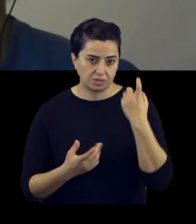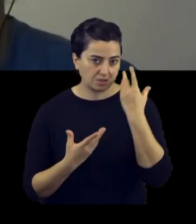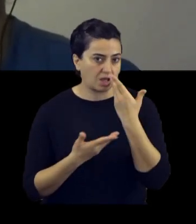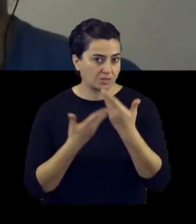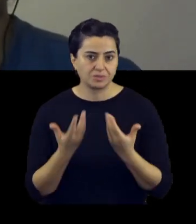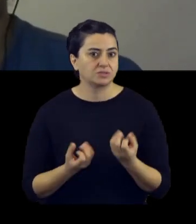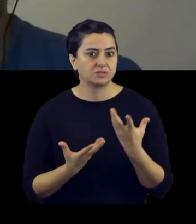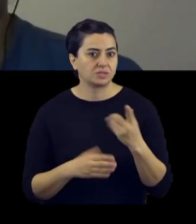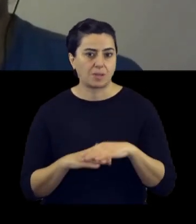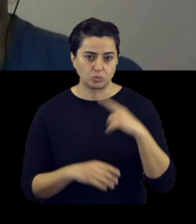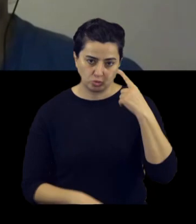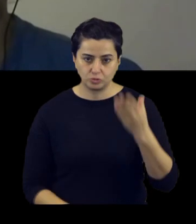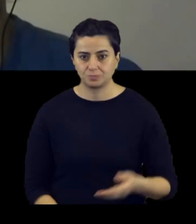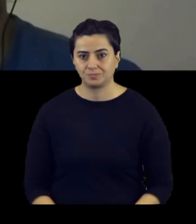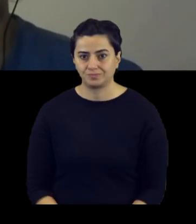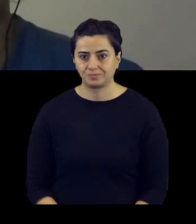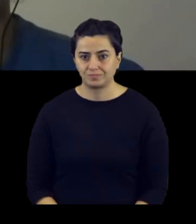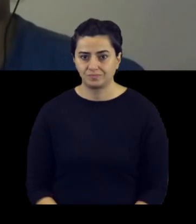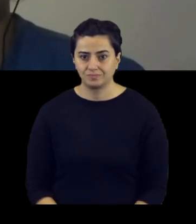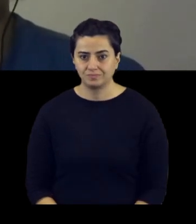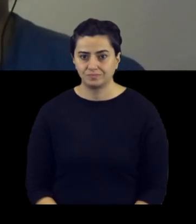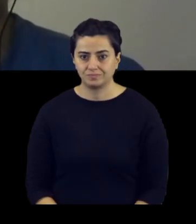nasıl anlatabiliriz? Bunun için ne yapmayı düşünüyorsun?